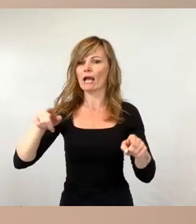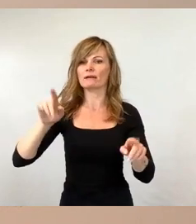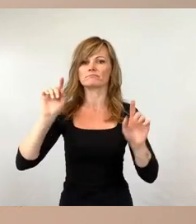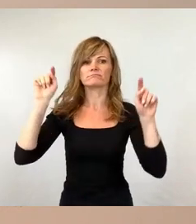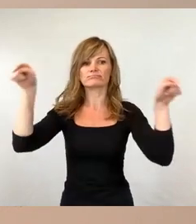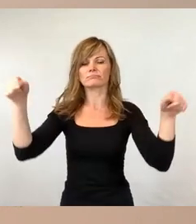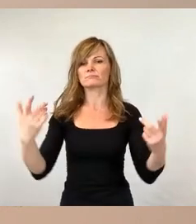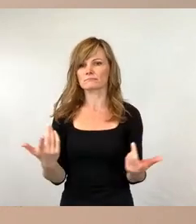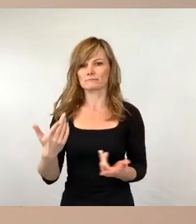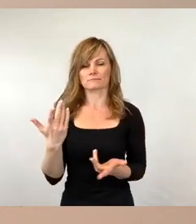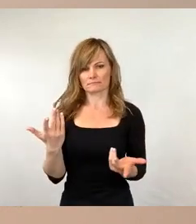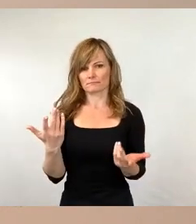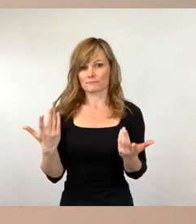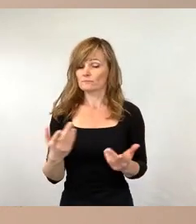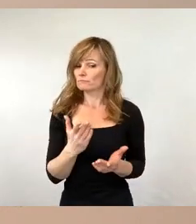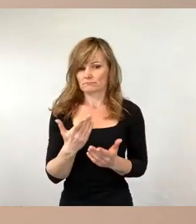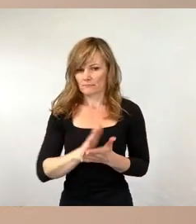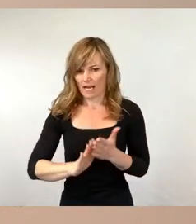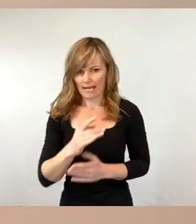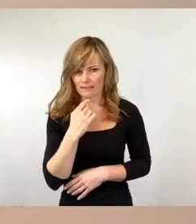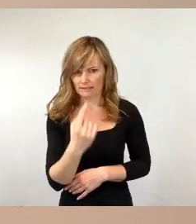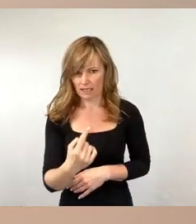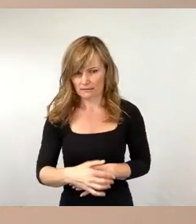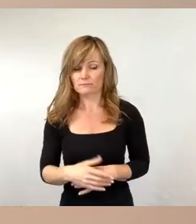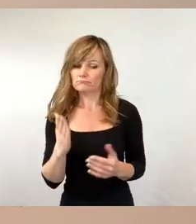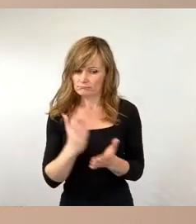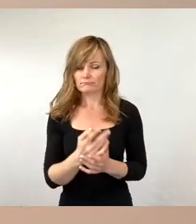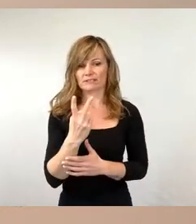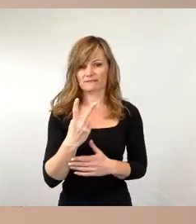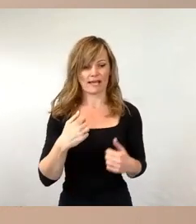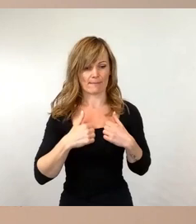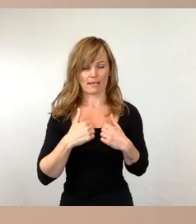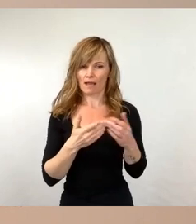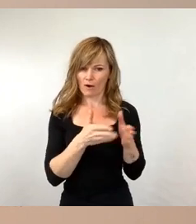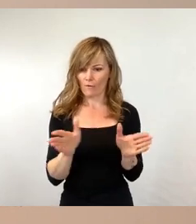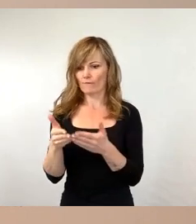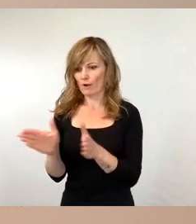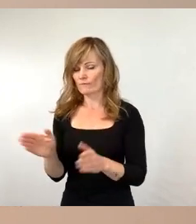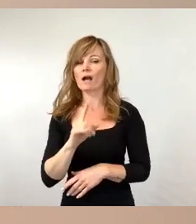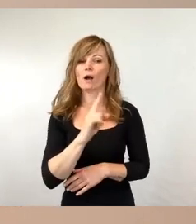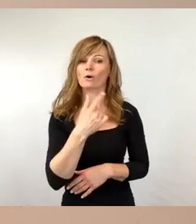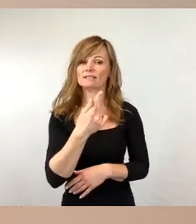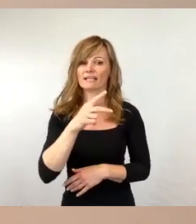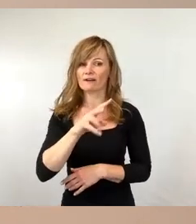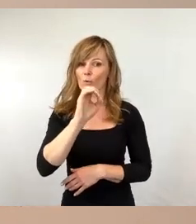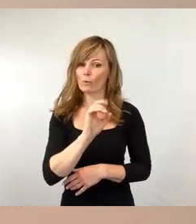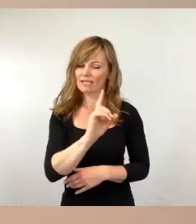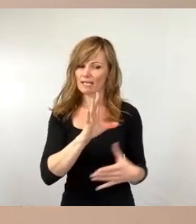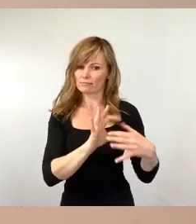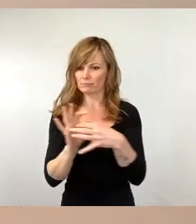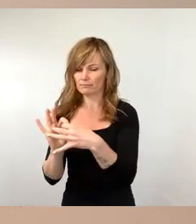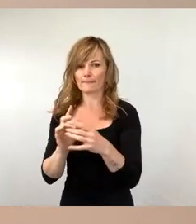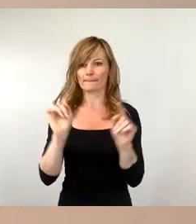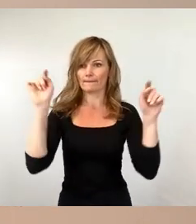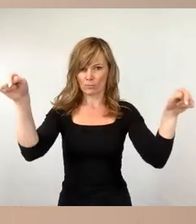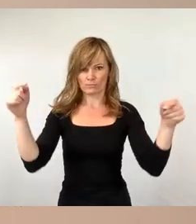Bäder. Und zum 2. ich nehme das mal mit, ob die auch den TVED unterliegen, was Sie gerade gesagt haben im Umland. Und die